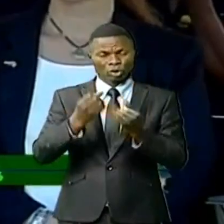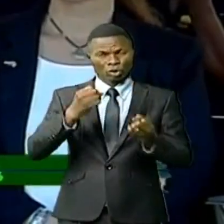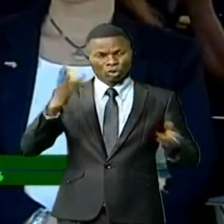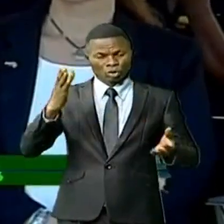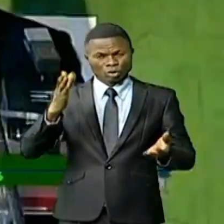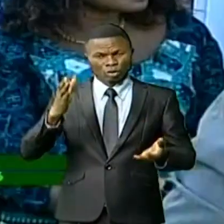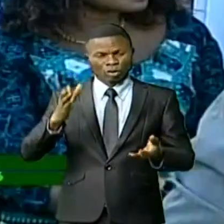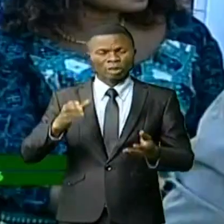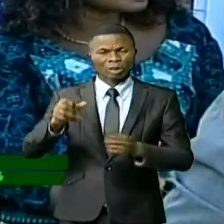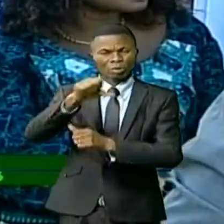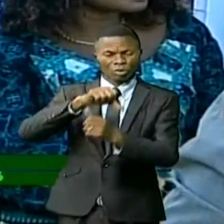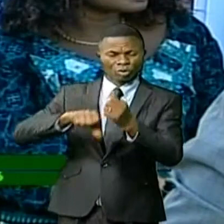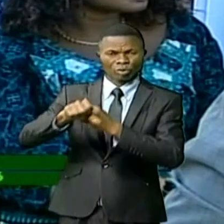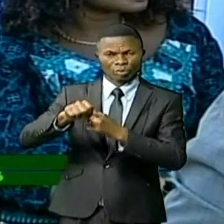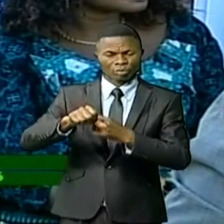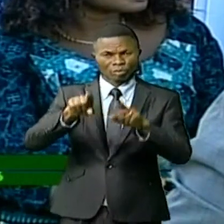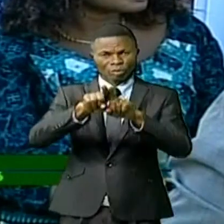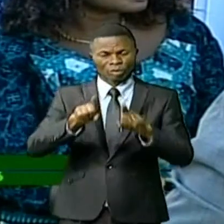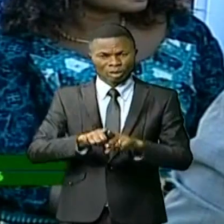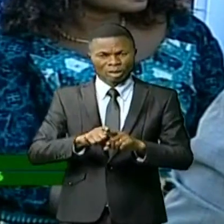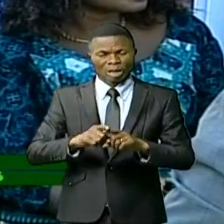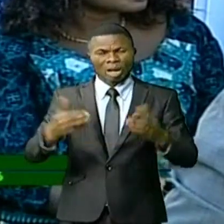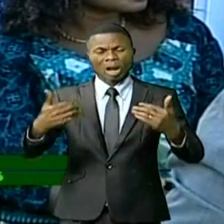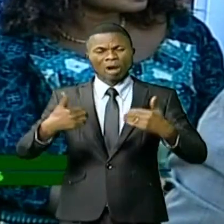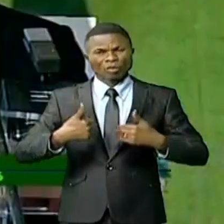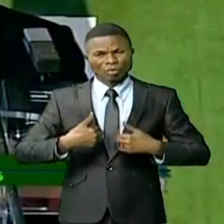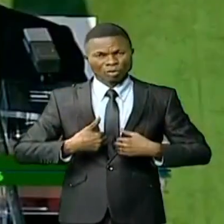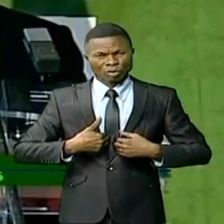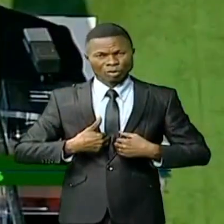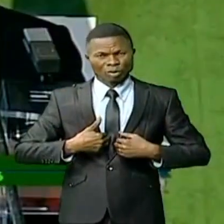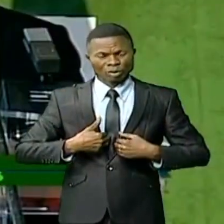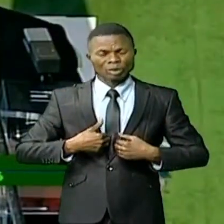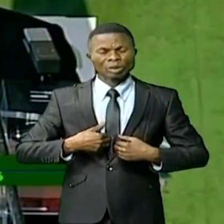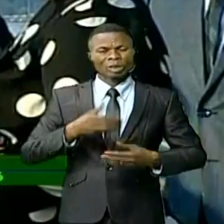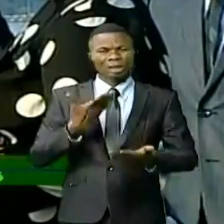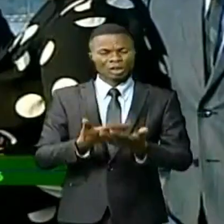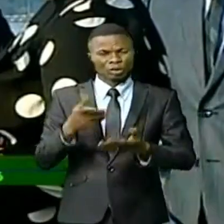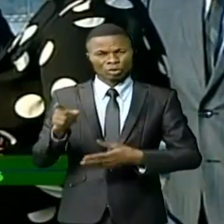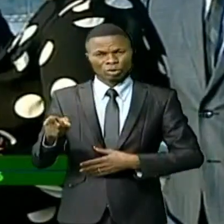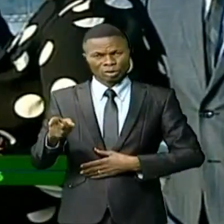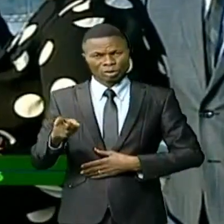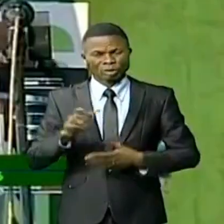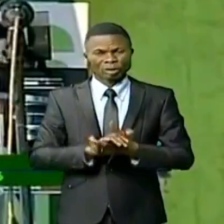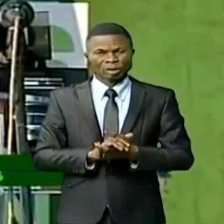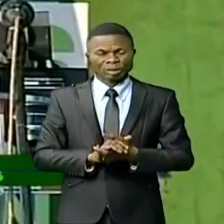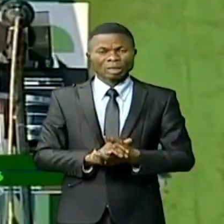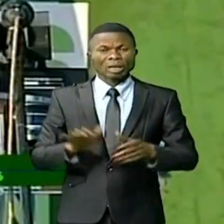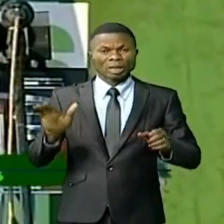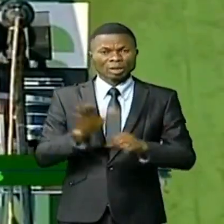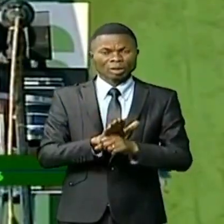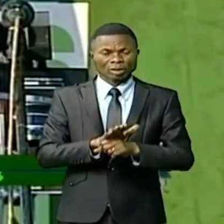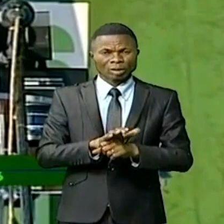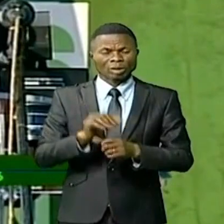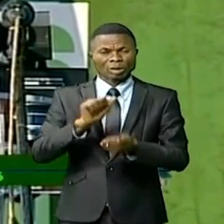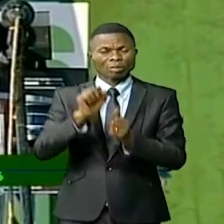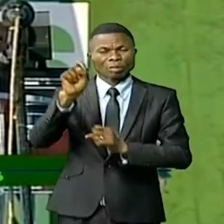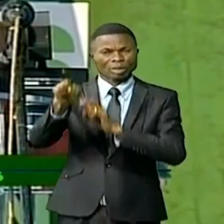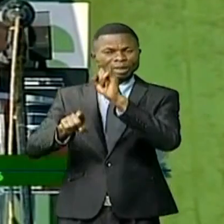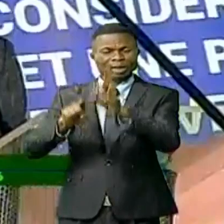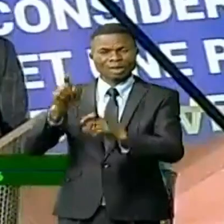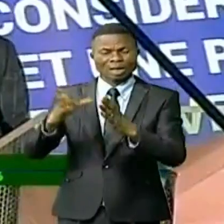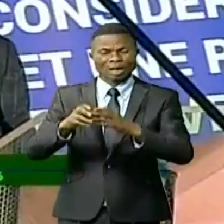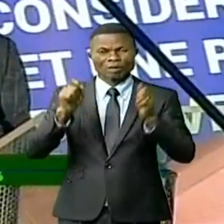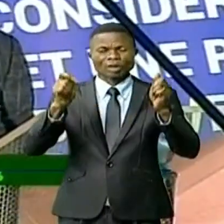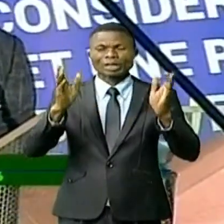environnementales, notamment par l'accès au fonds climat. Il s'en est suivi d'un jeu des questions réponses avec la